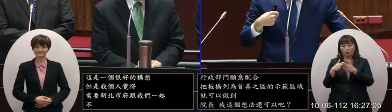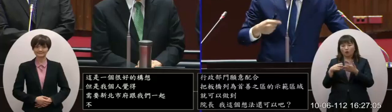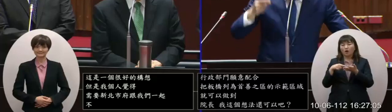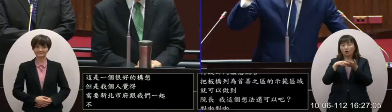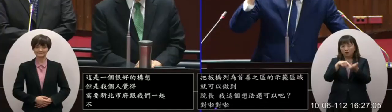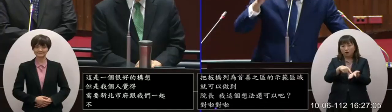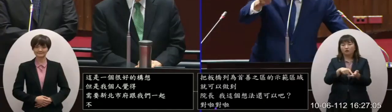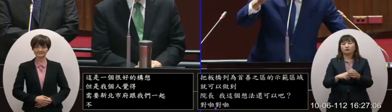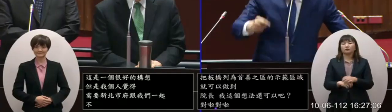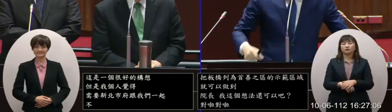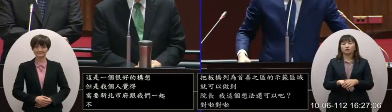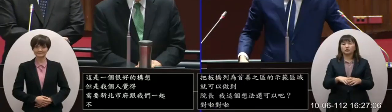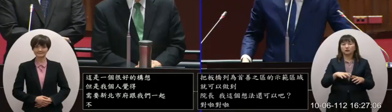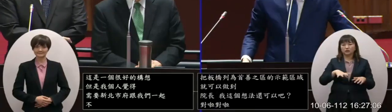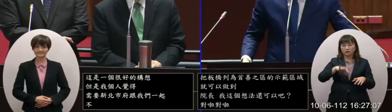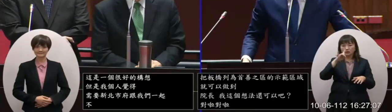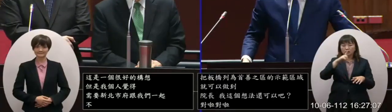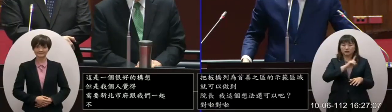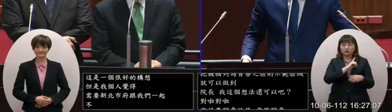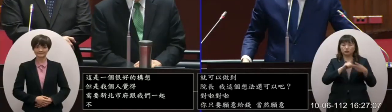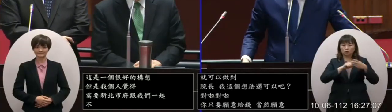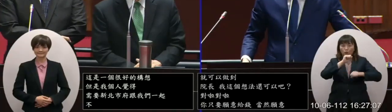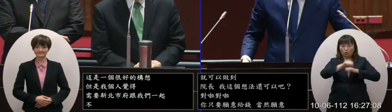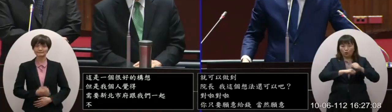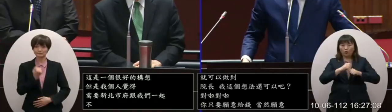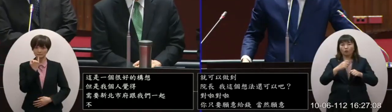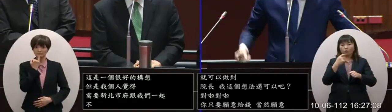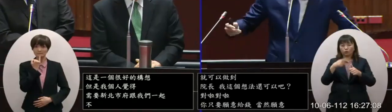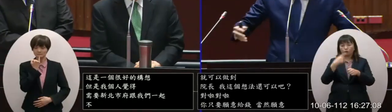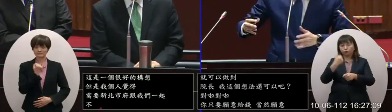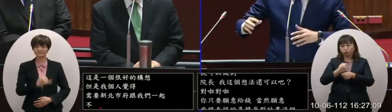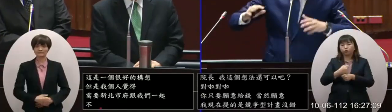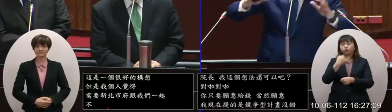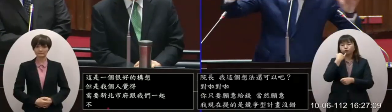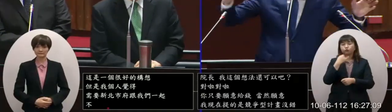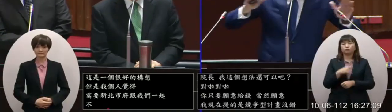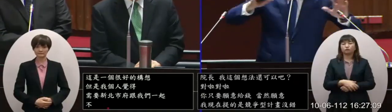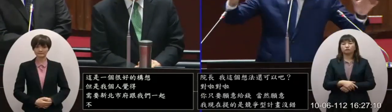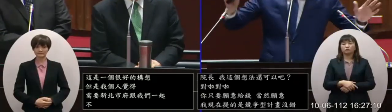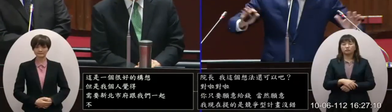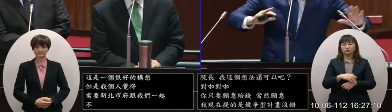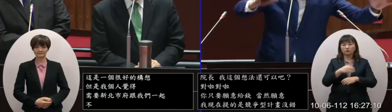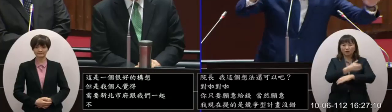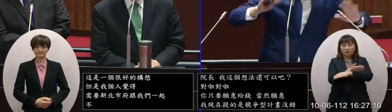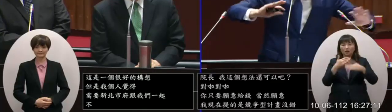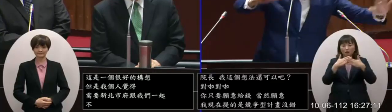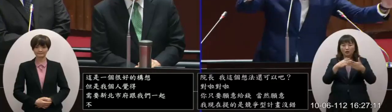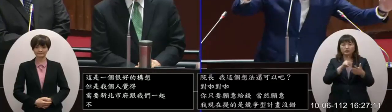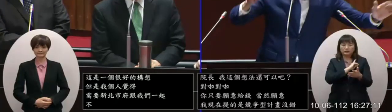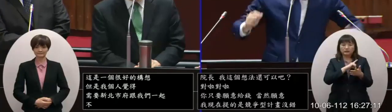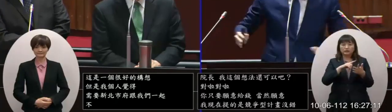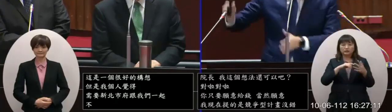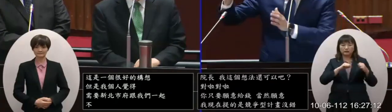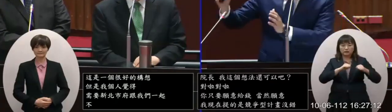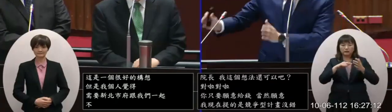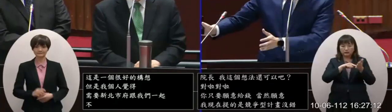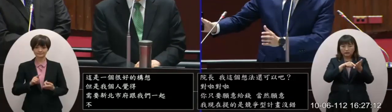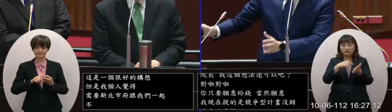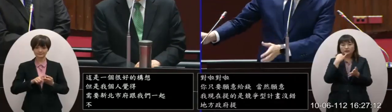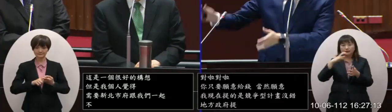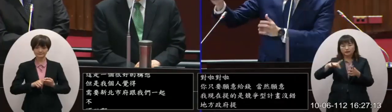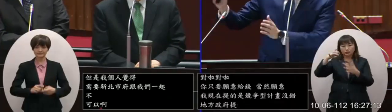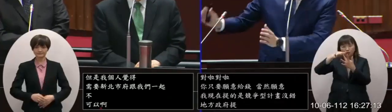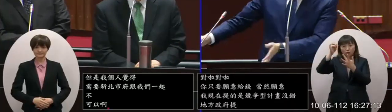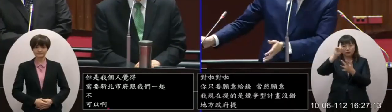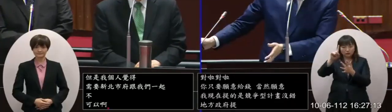提對對但是我們中間可以主動啊可以啊可以其他宣示我不會排擠你繼續用你們的競爭型沒有但是我要找